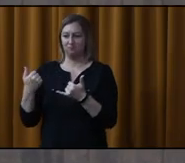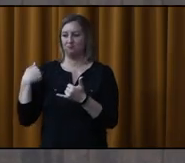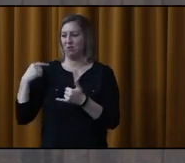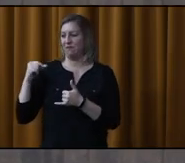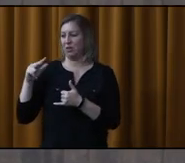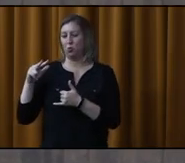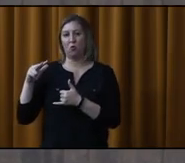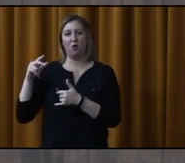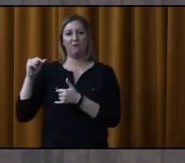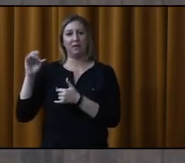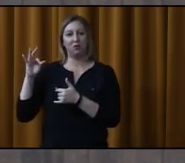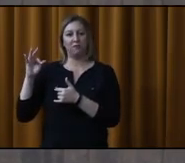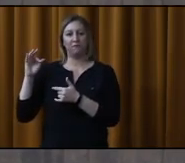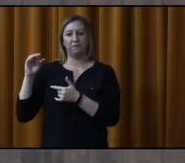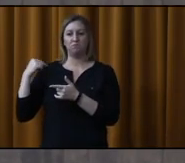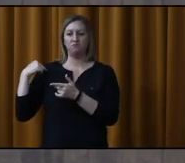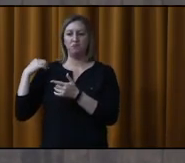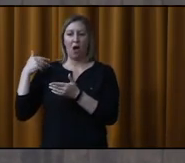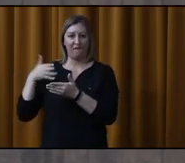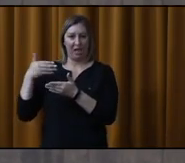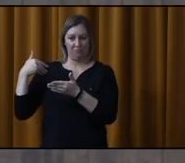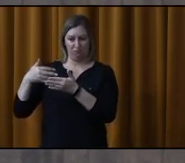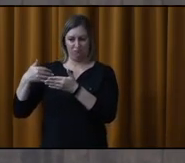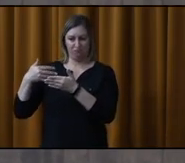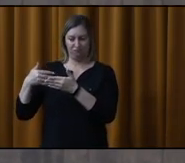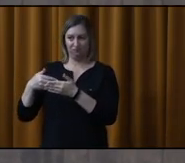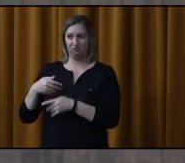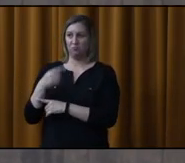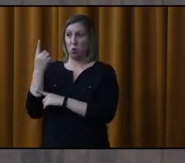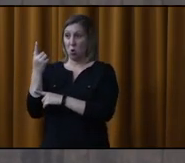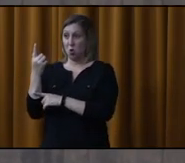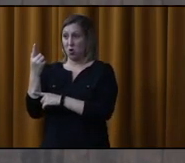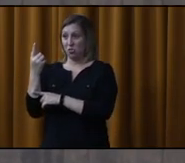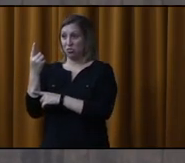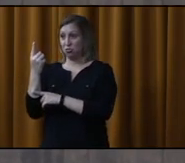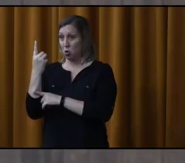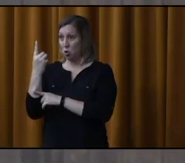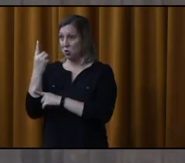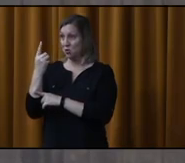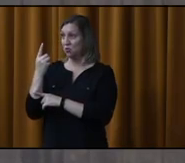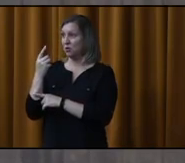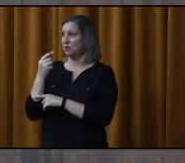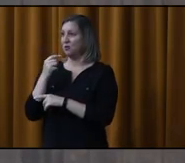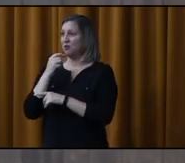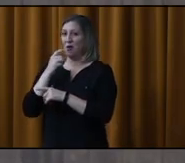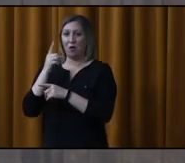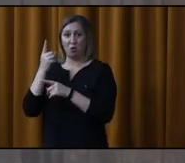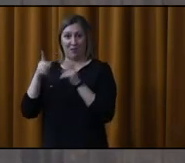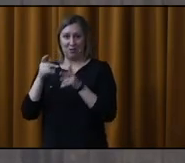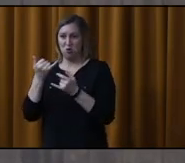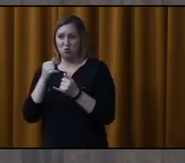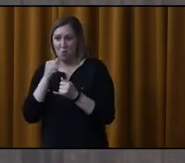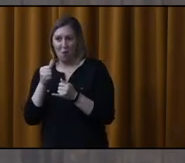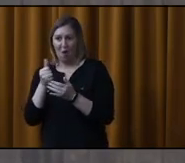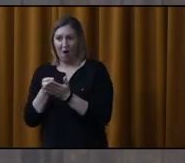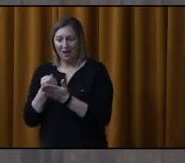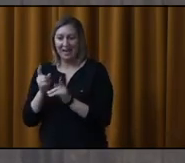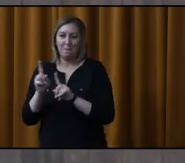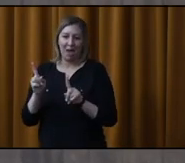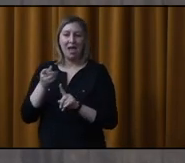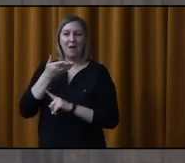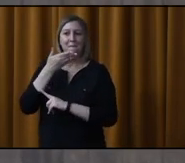29 avril et une des trois récipiendaires, une des trois joueuses de hockey a été nommée la